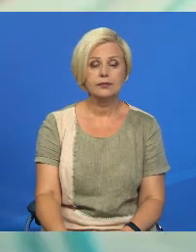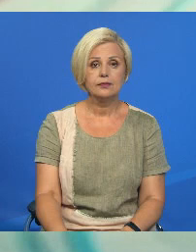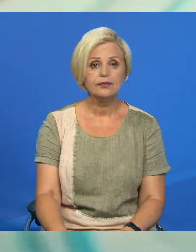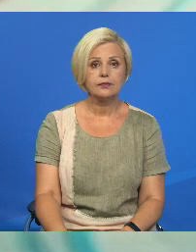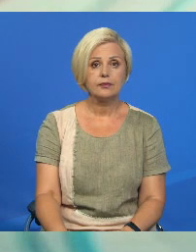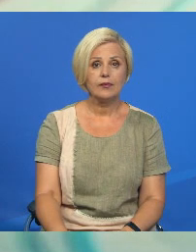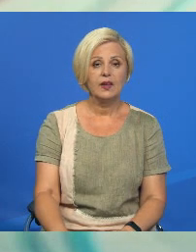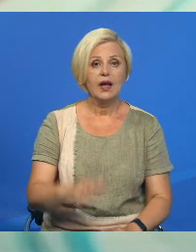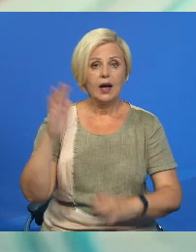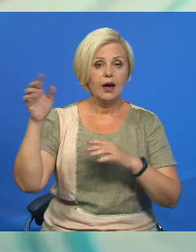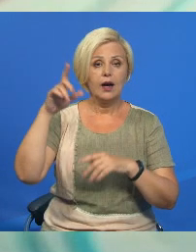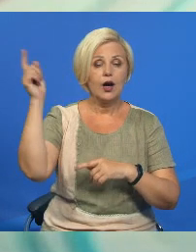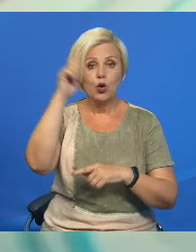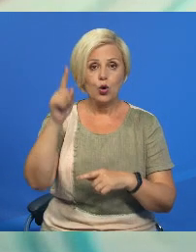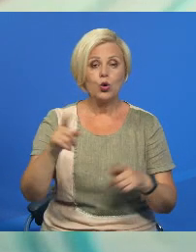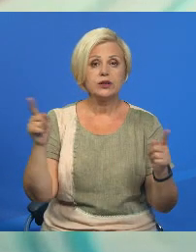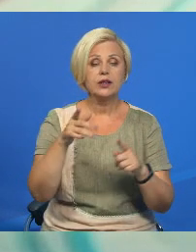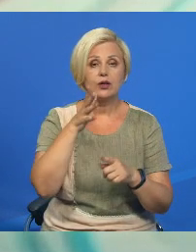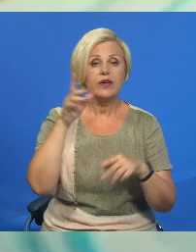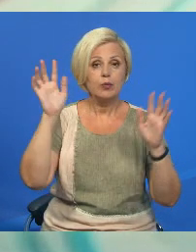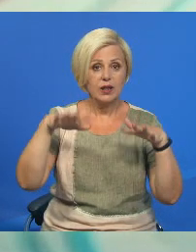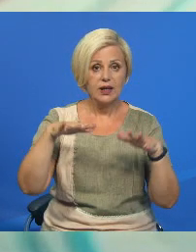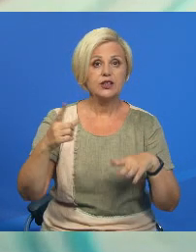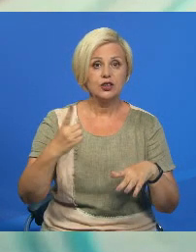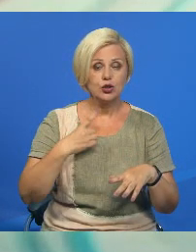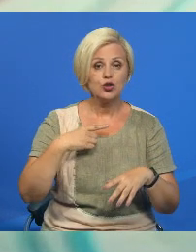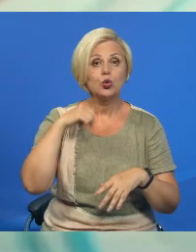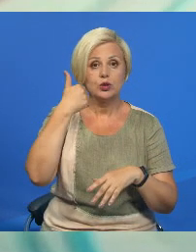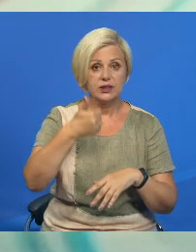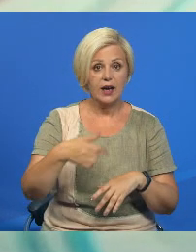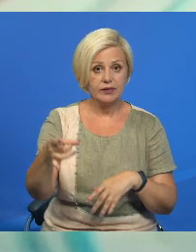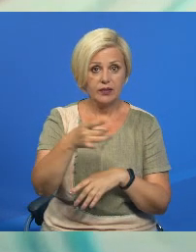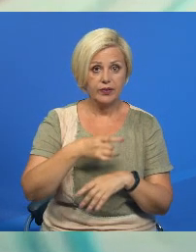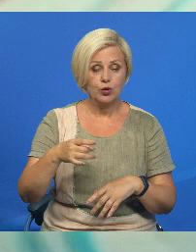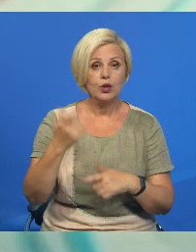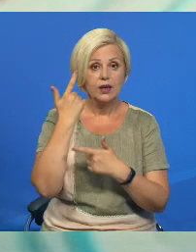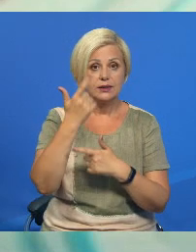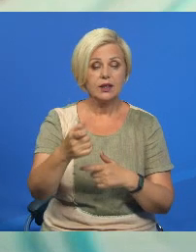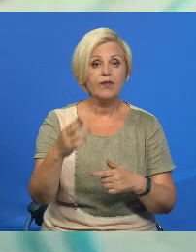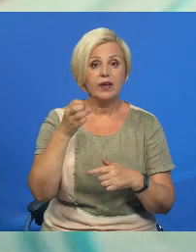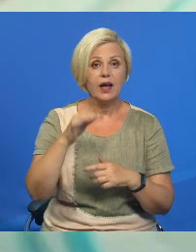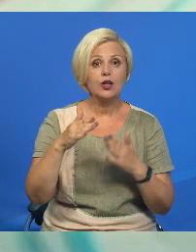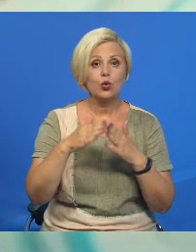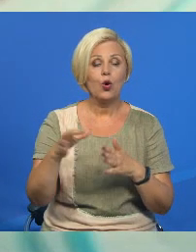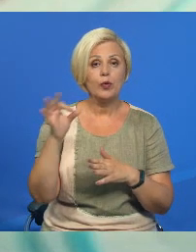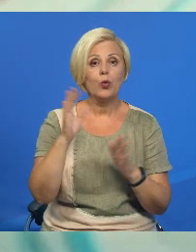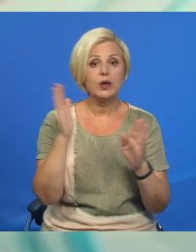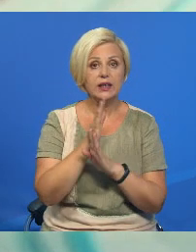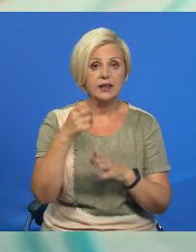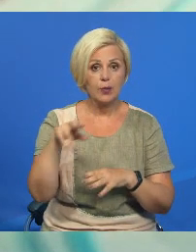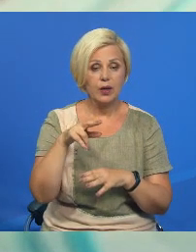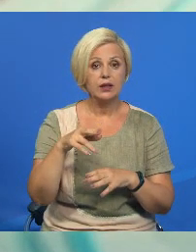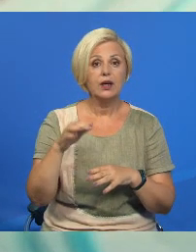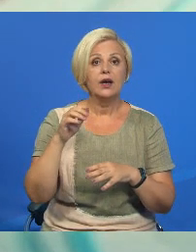На вольнице и короткочасовые дожди чекаются у регионе «Заутро», поведомили у филияле «Гомель-Абл-Гидромет».